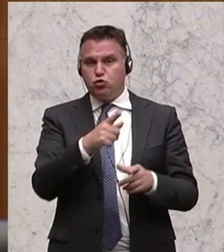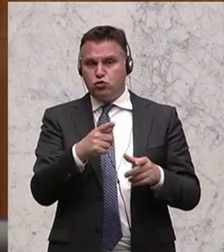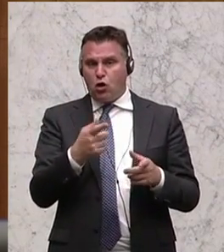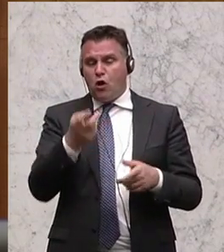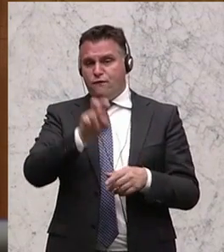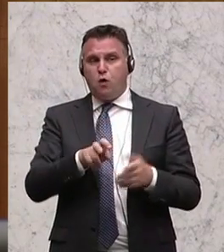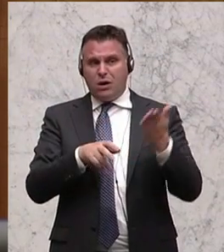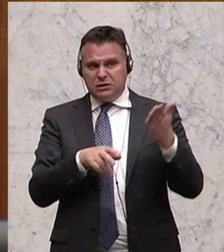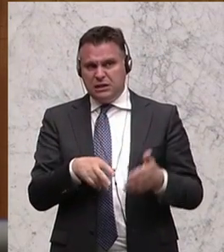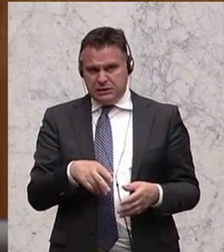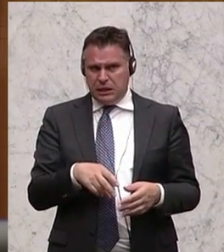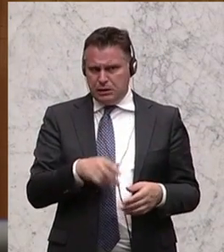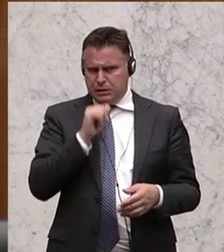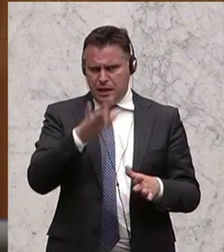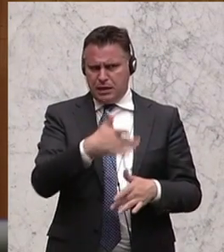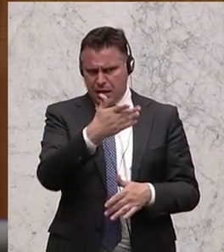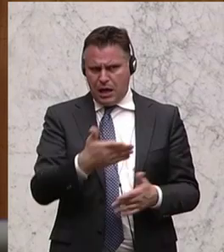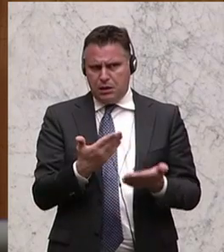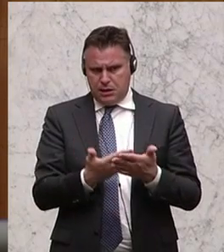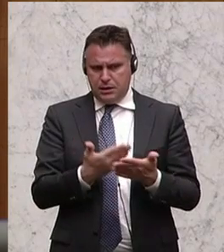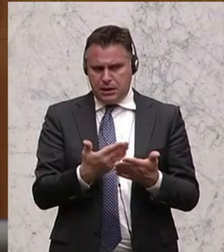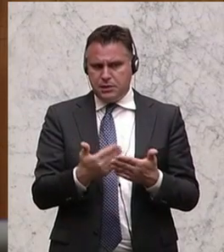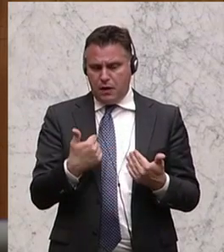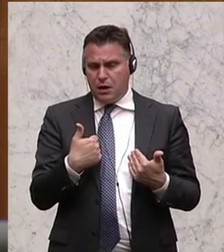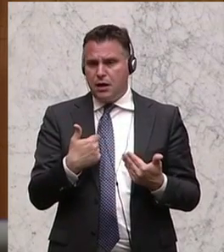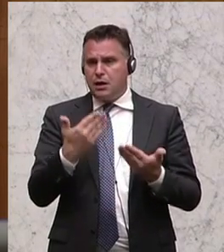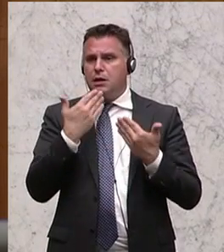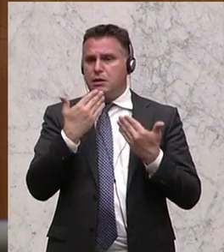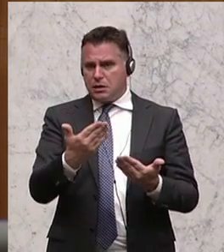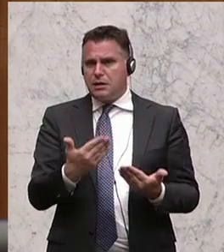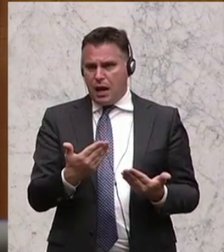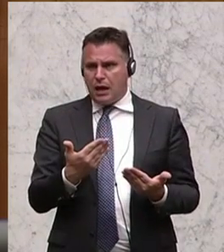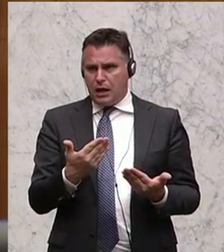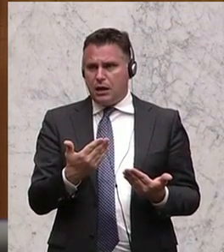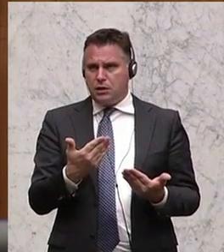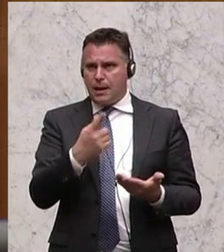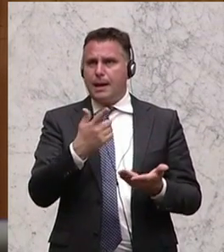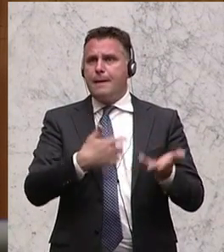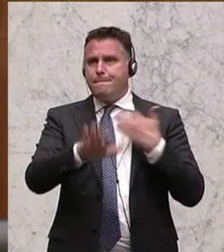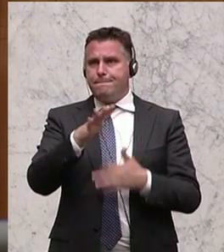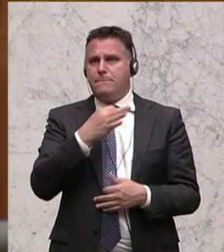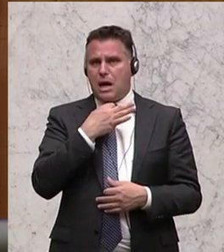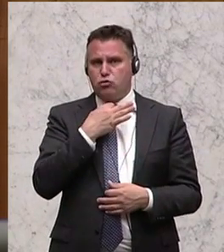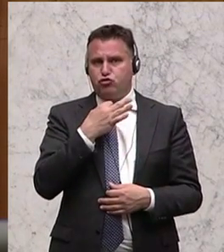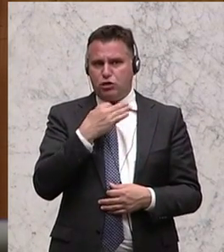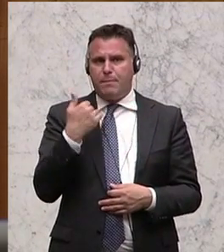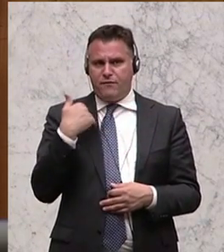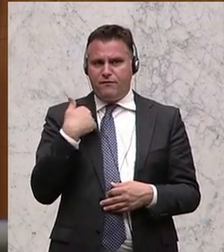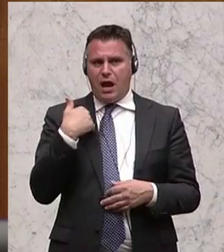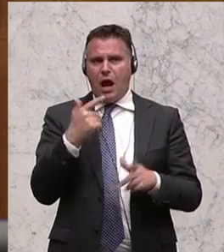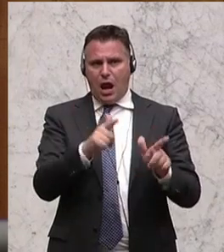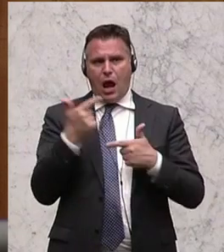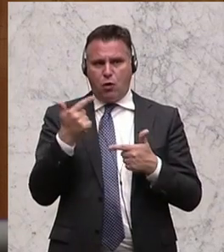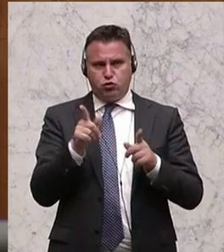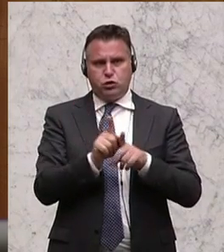diesem maßgeblichen Punkt dabei ist. Und dennoch bedanke ich mich, dass immerhin eine deutliche Mehrheit im Ausschuss und